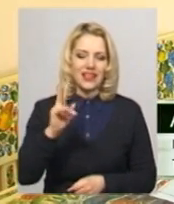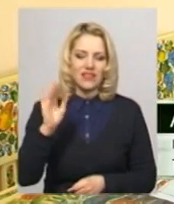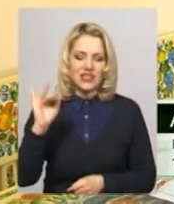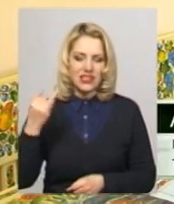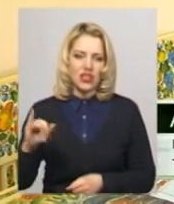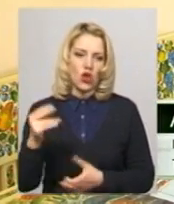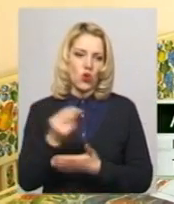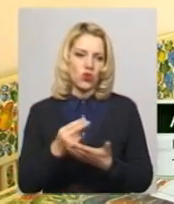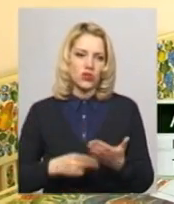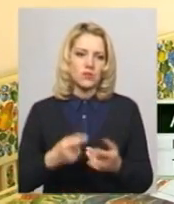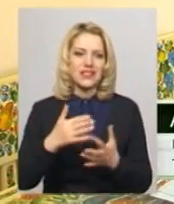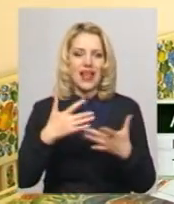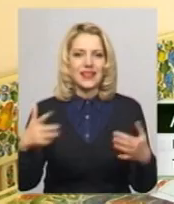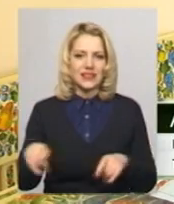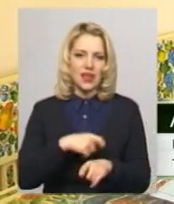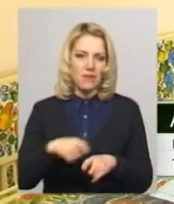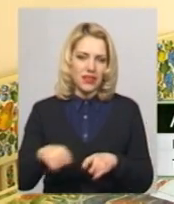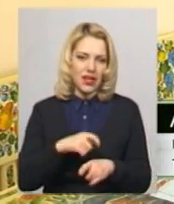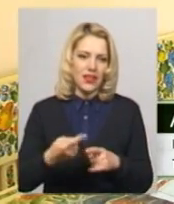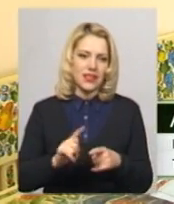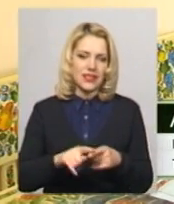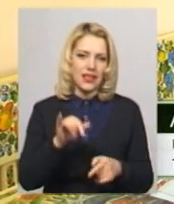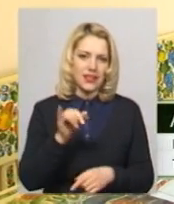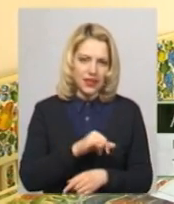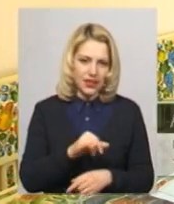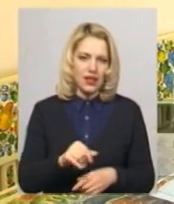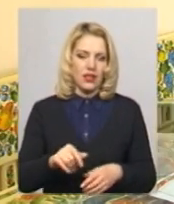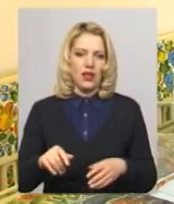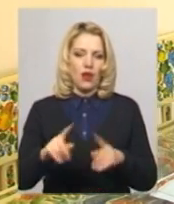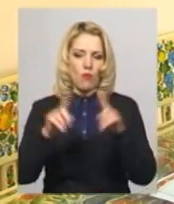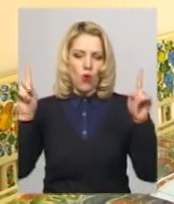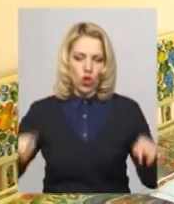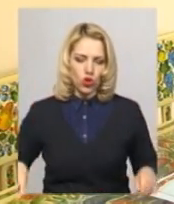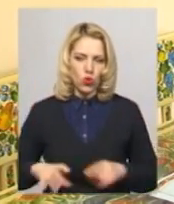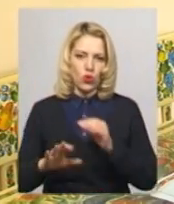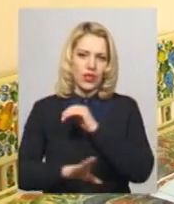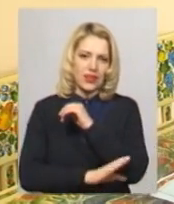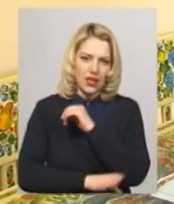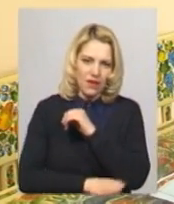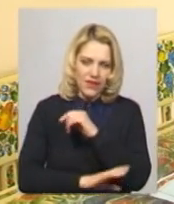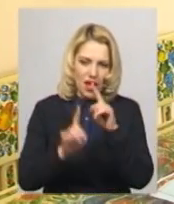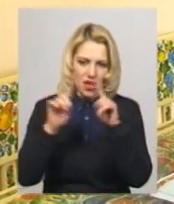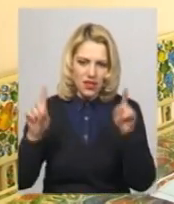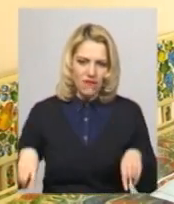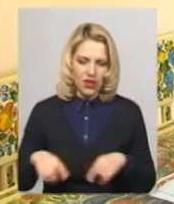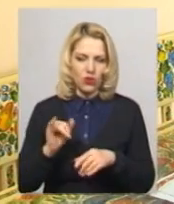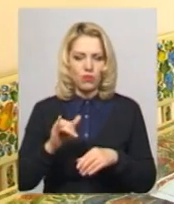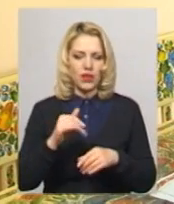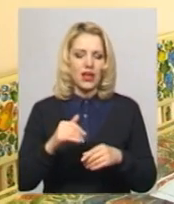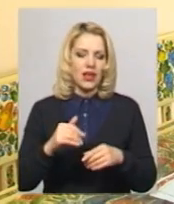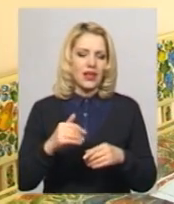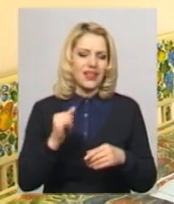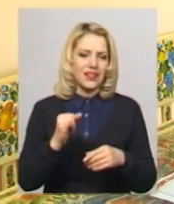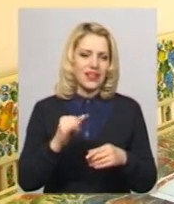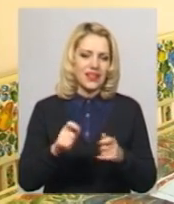різних матеріалах. Це і полотно, і дерев'яні вироби, і тканина, тобто